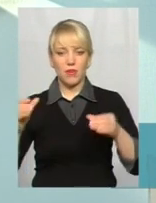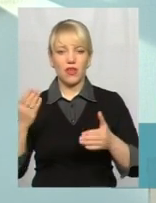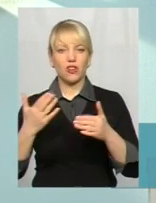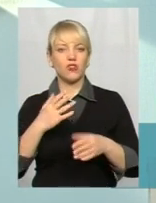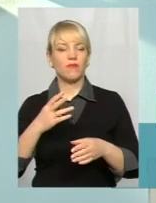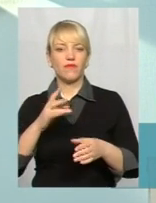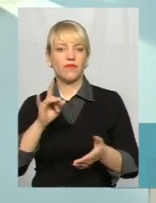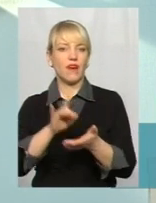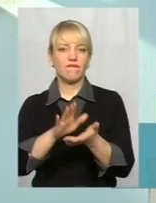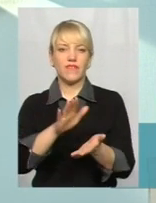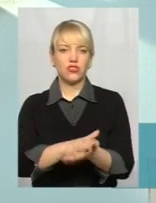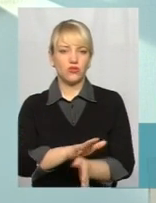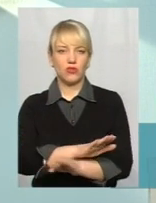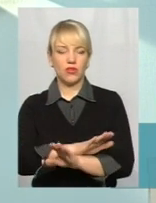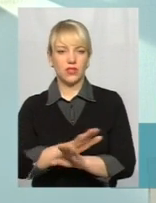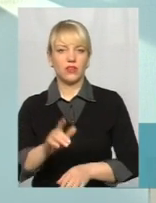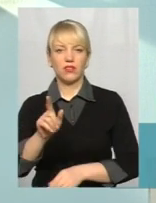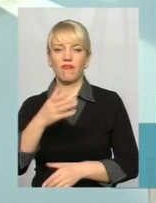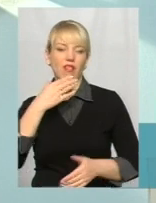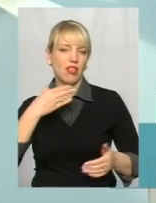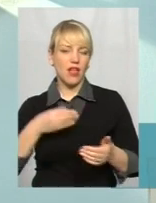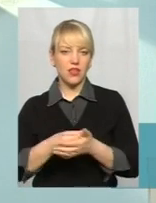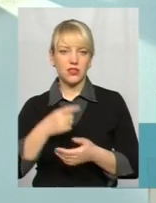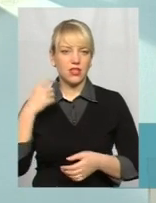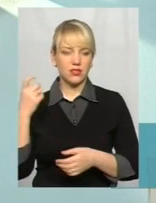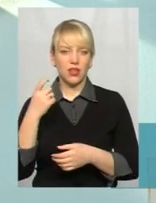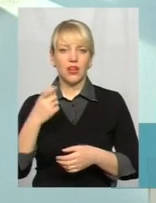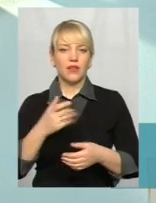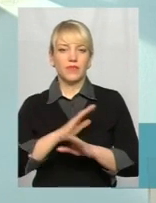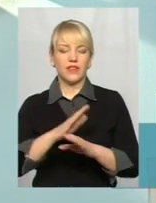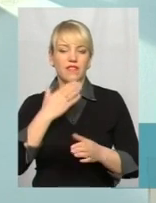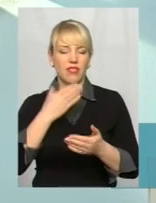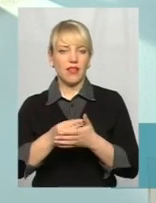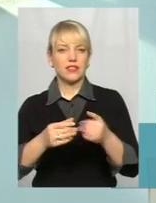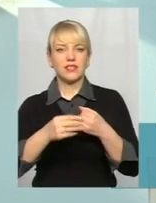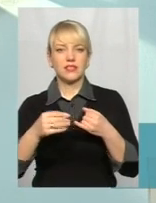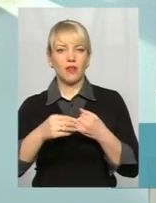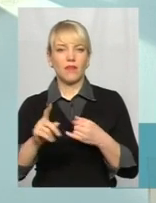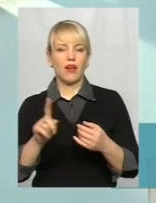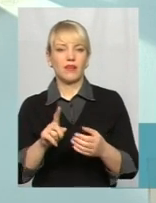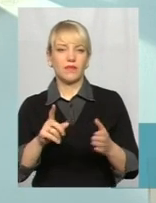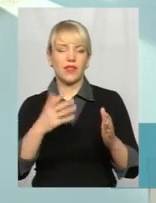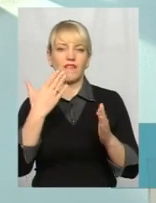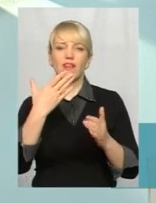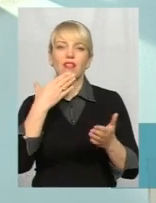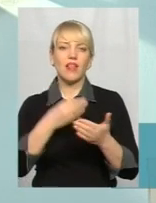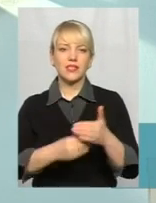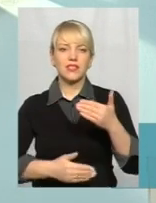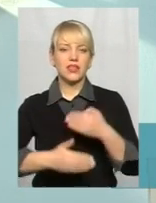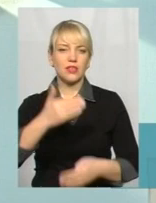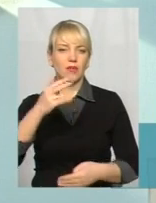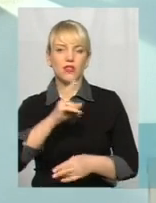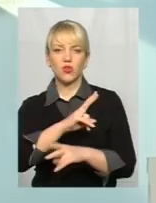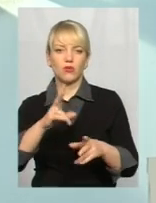навічно, це вже їхня власна стіна, чи їхня власна земельна ділянка, на якій вони розташовані, і ніхто не може ніколи їх звідти